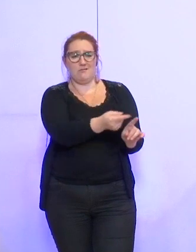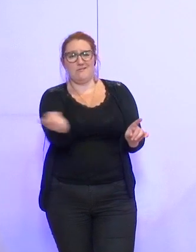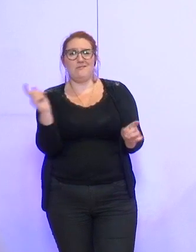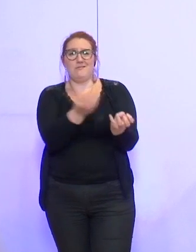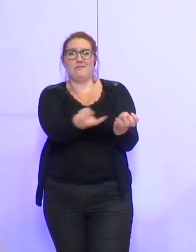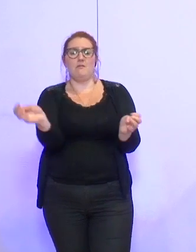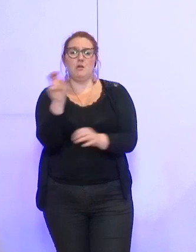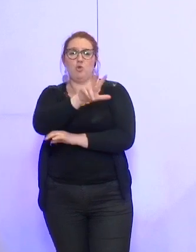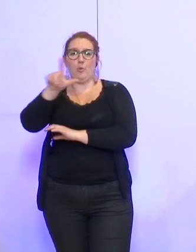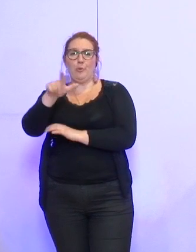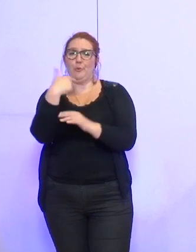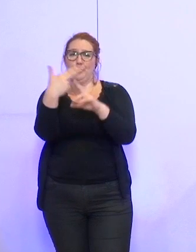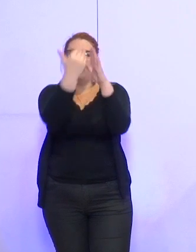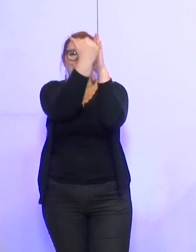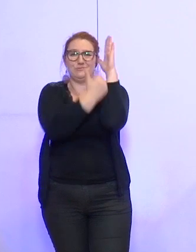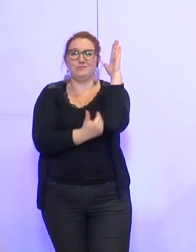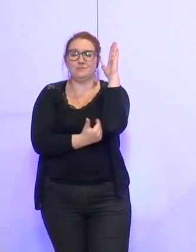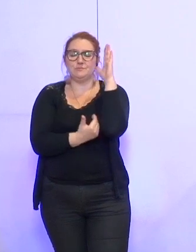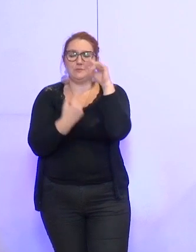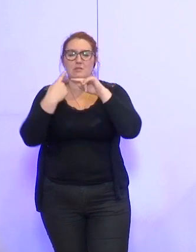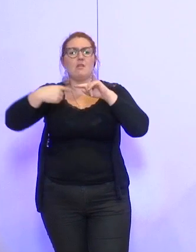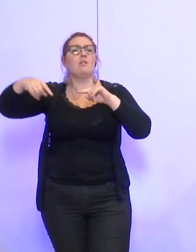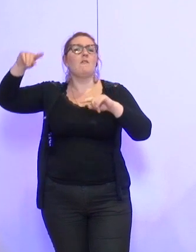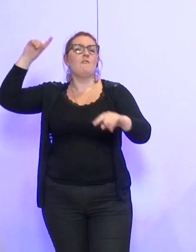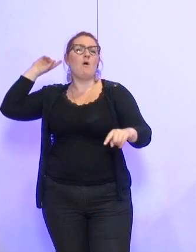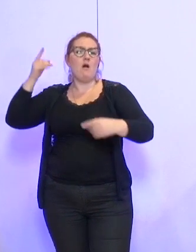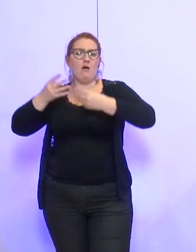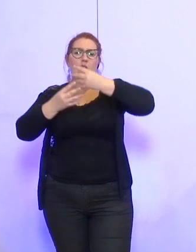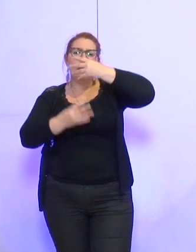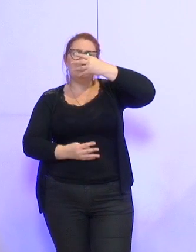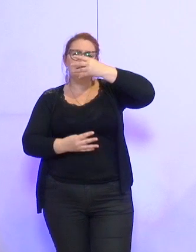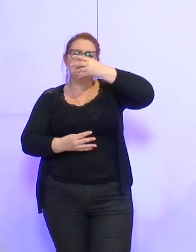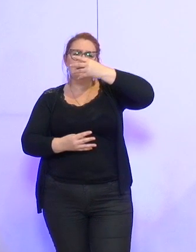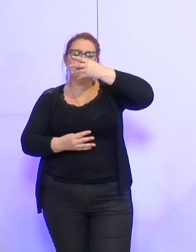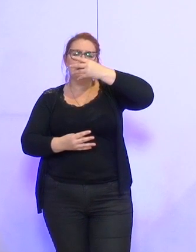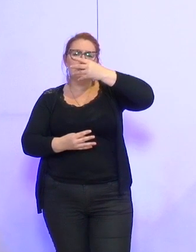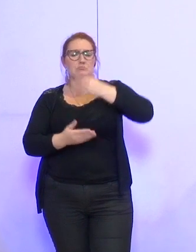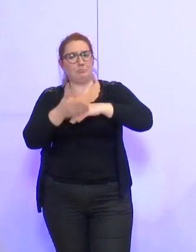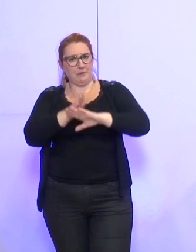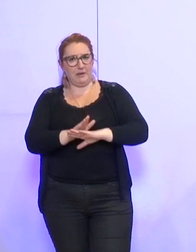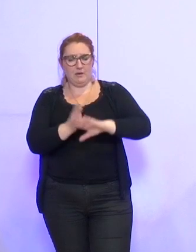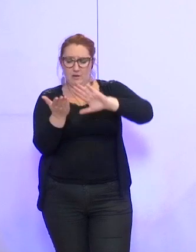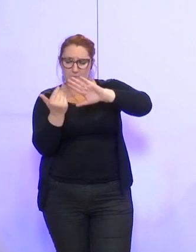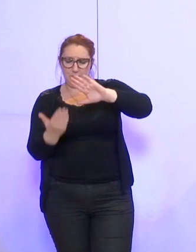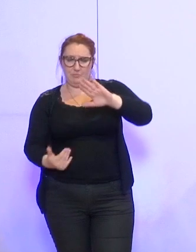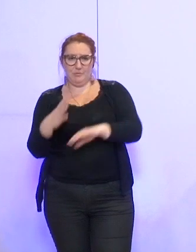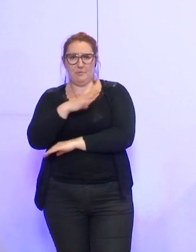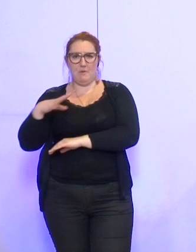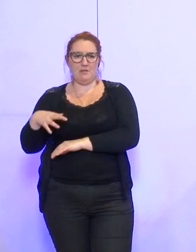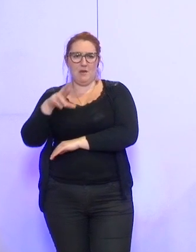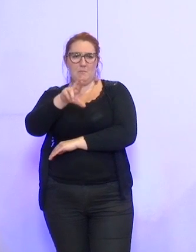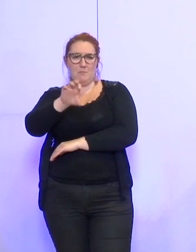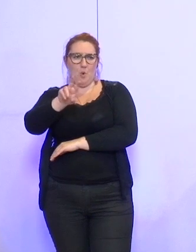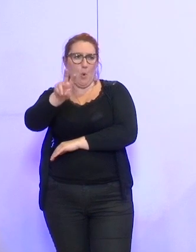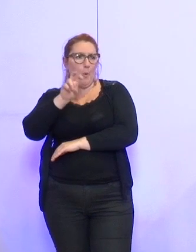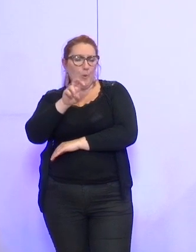Donc à la suite, on a retiré de la liste Mme Reux et M. Toledano.